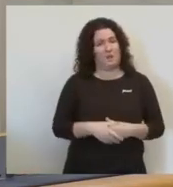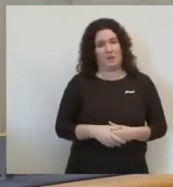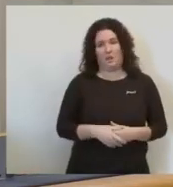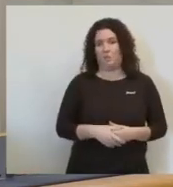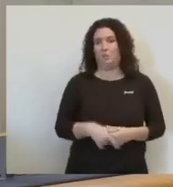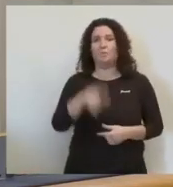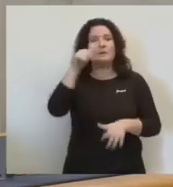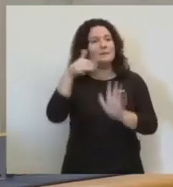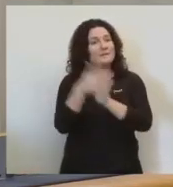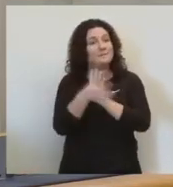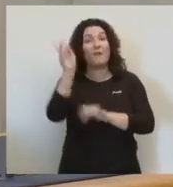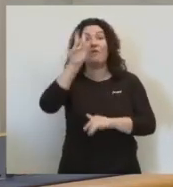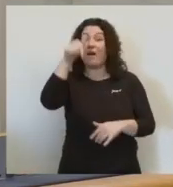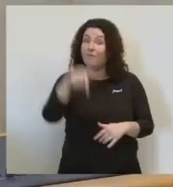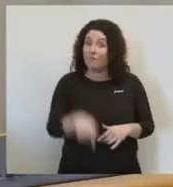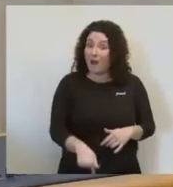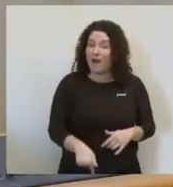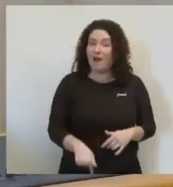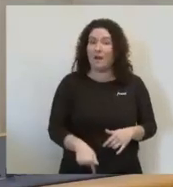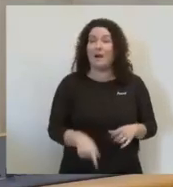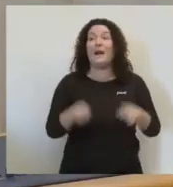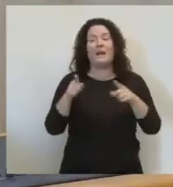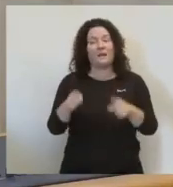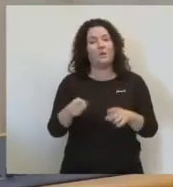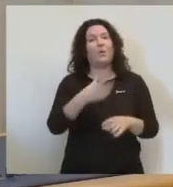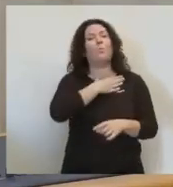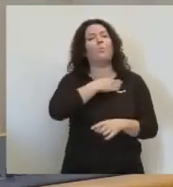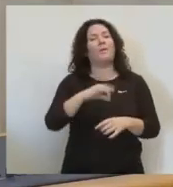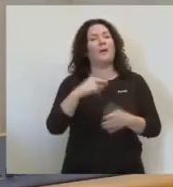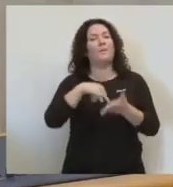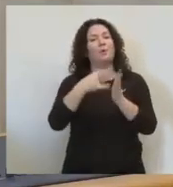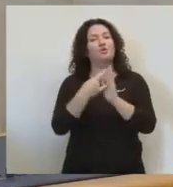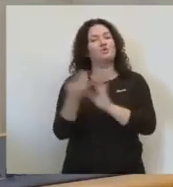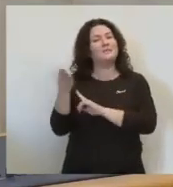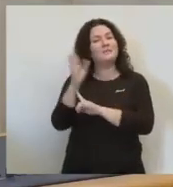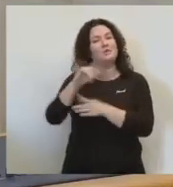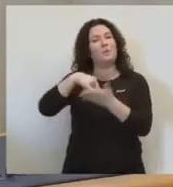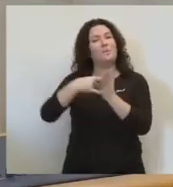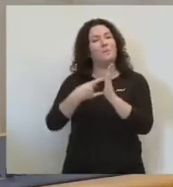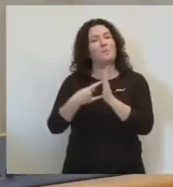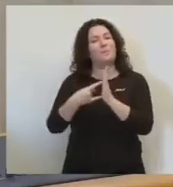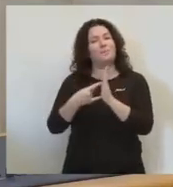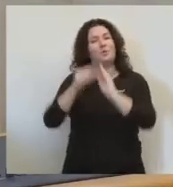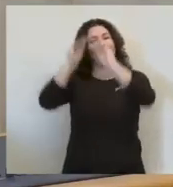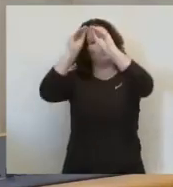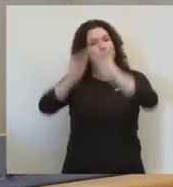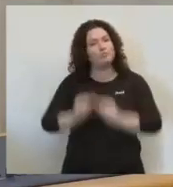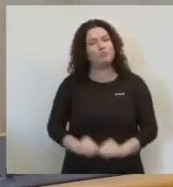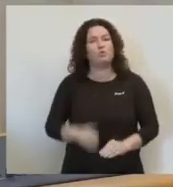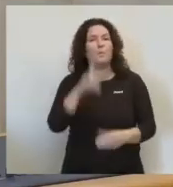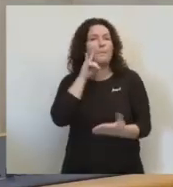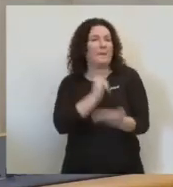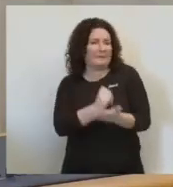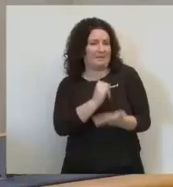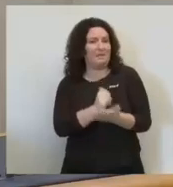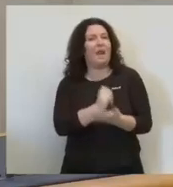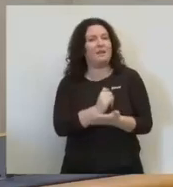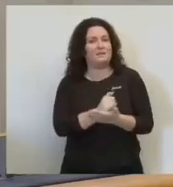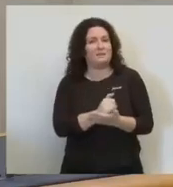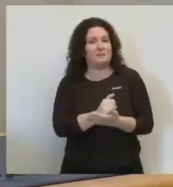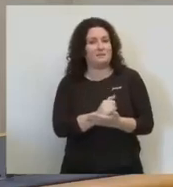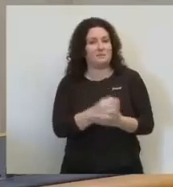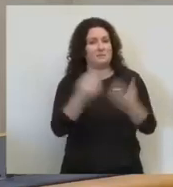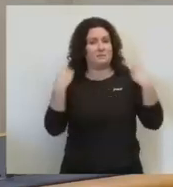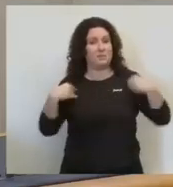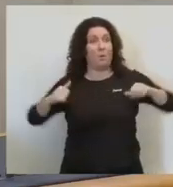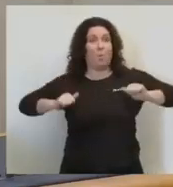s'ha explicat a la vega baja que poden presentar projectes metodològics, experimentals, on